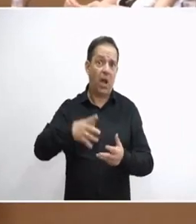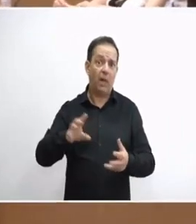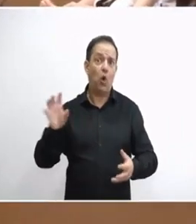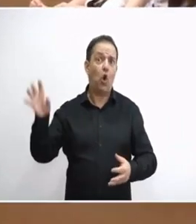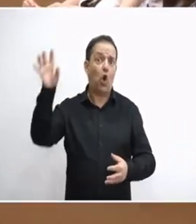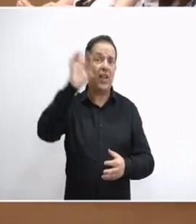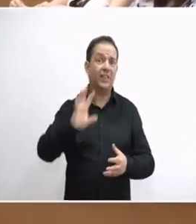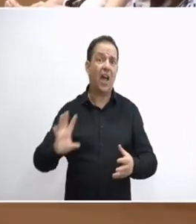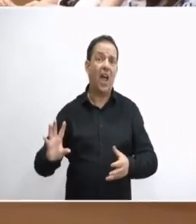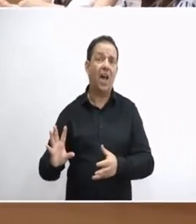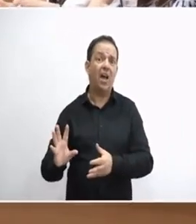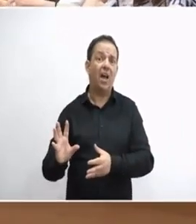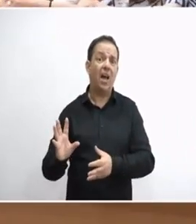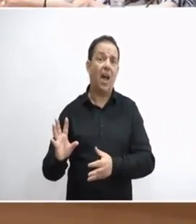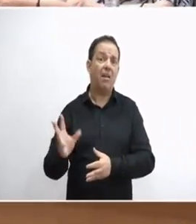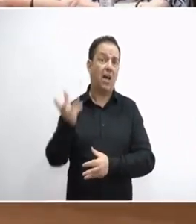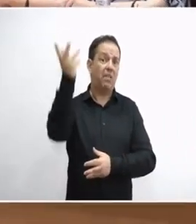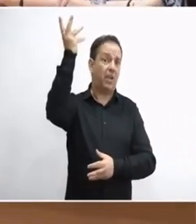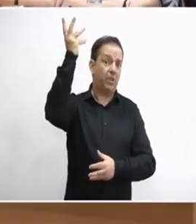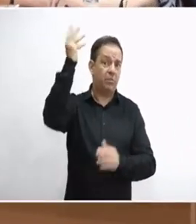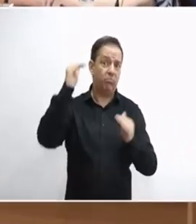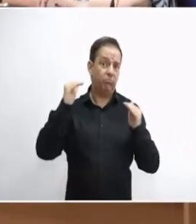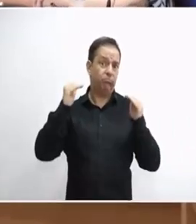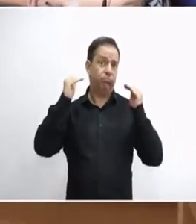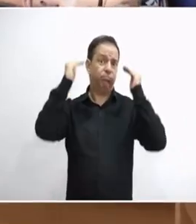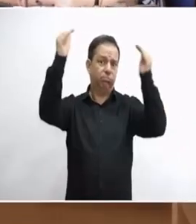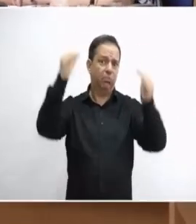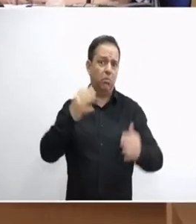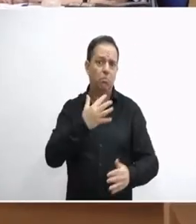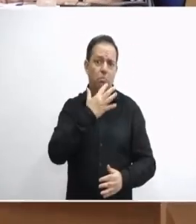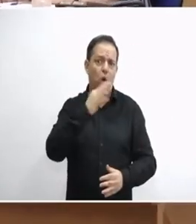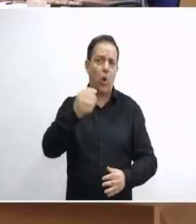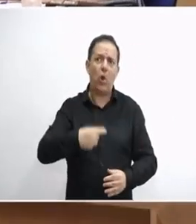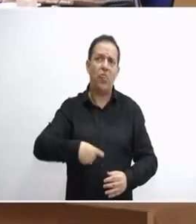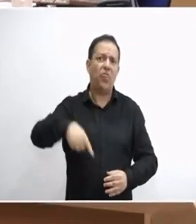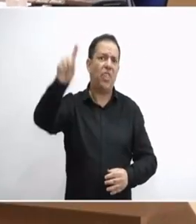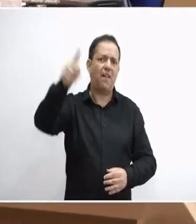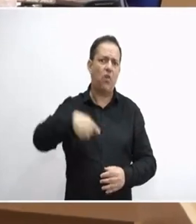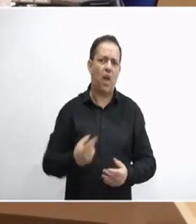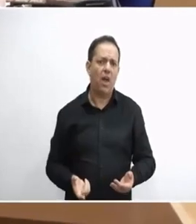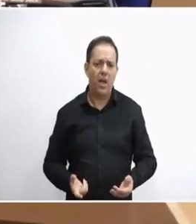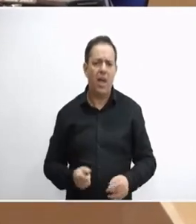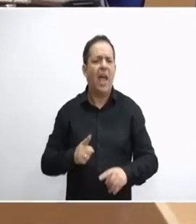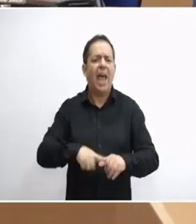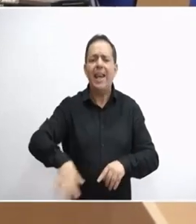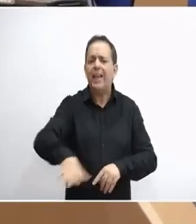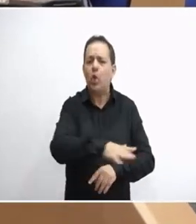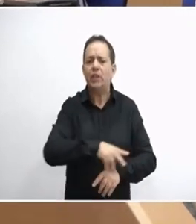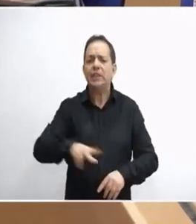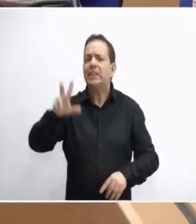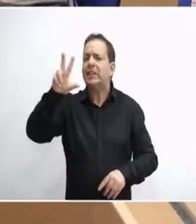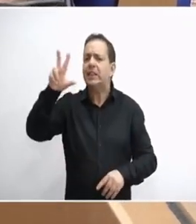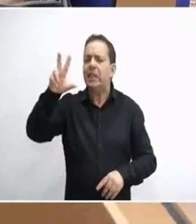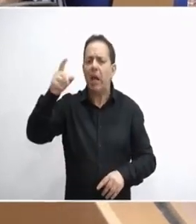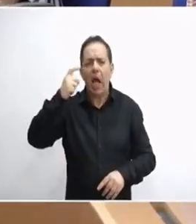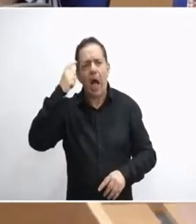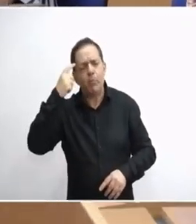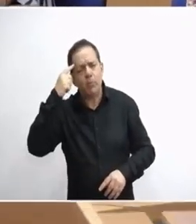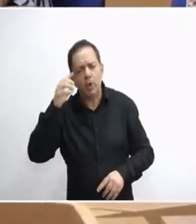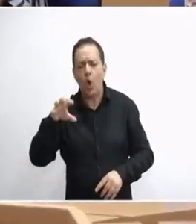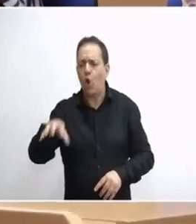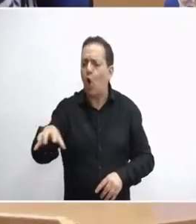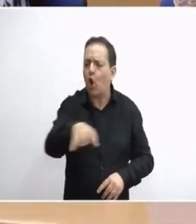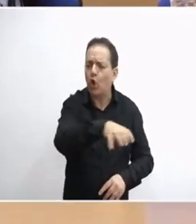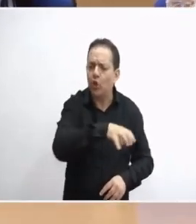Ευρώπης. Ποιος είναι ο λόγος που συμβαίνει και ποια είναι η θέση της Ελλήνων Συνέλευσης για τη χωροταξική